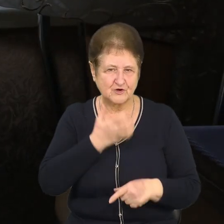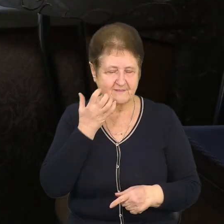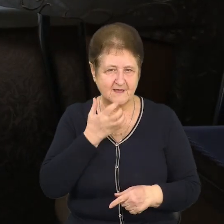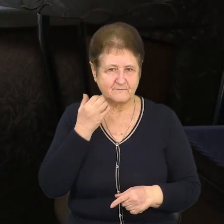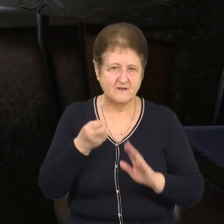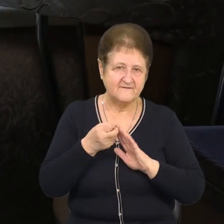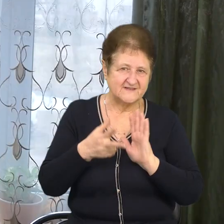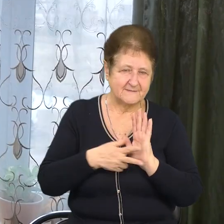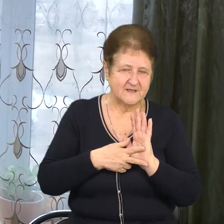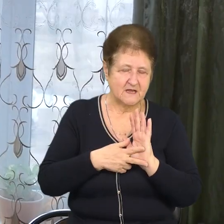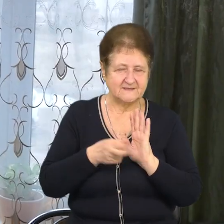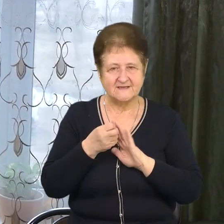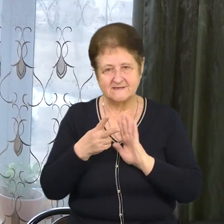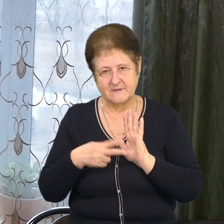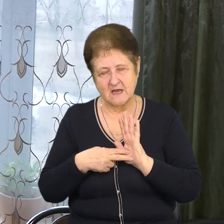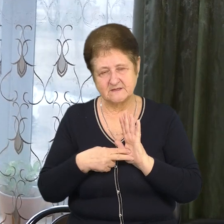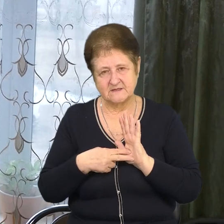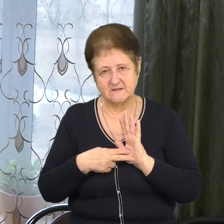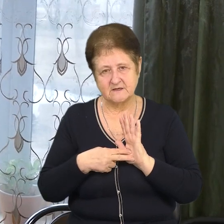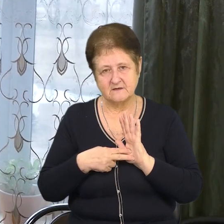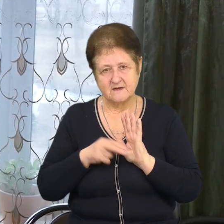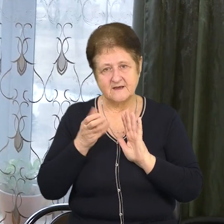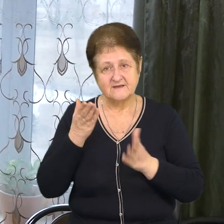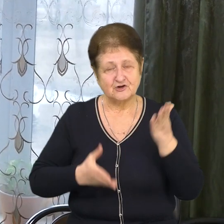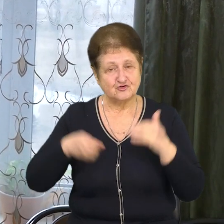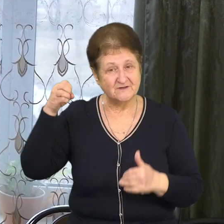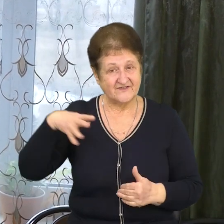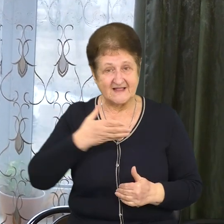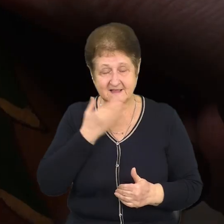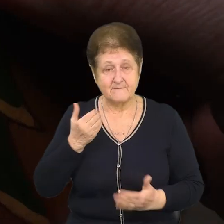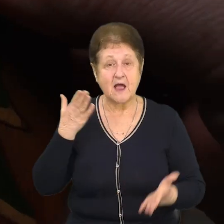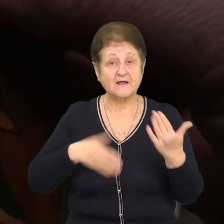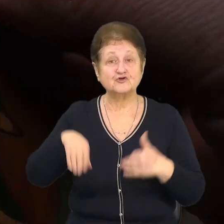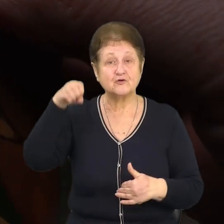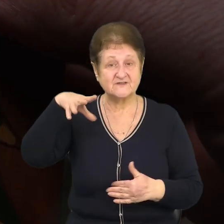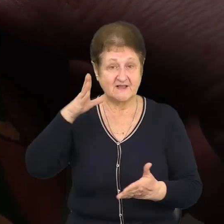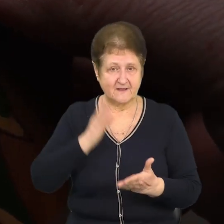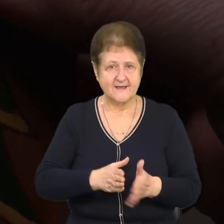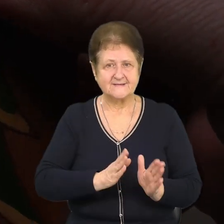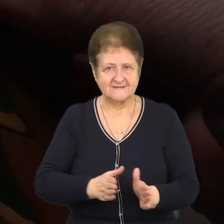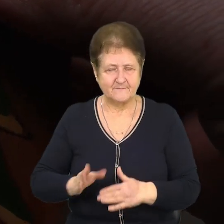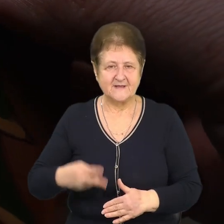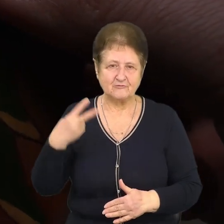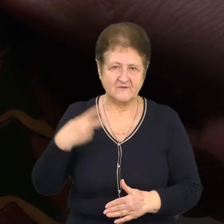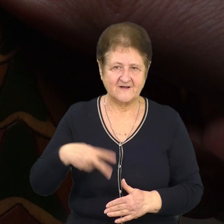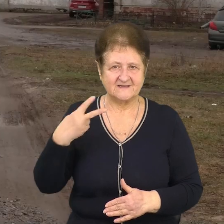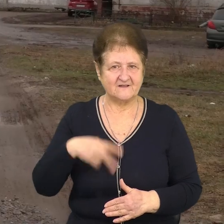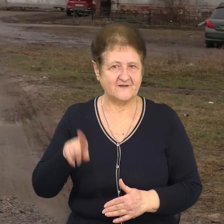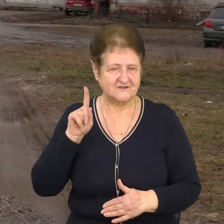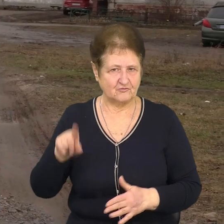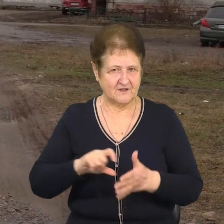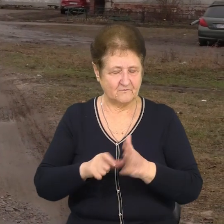-17, як світла немає. А як світло є, стабільно 20-21 у мене у квартирі.